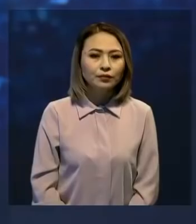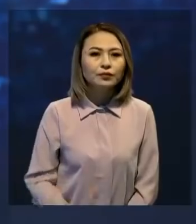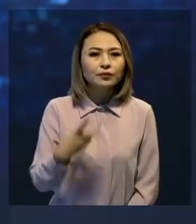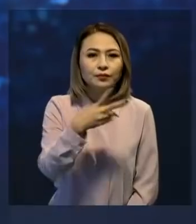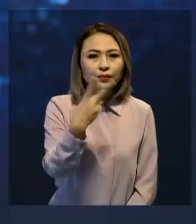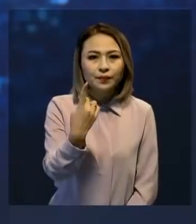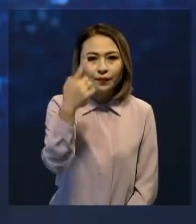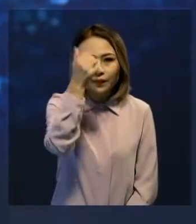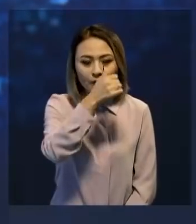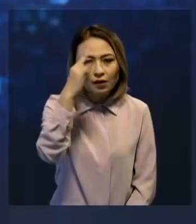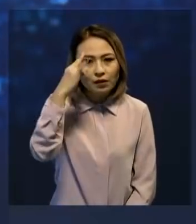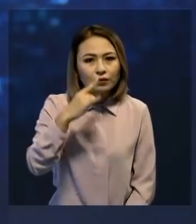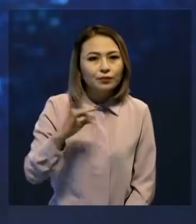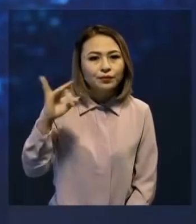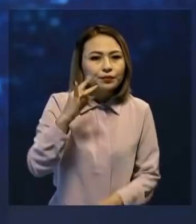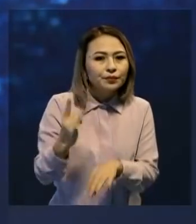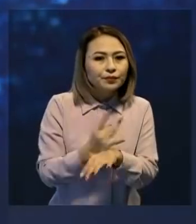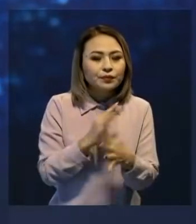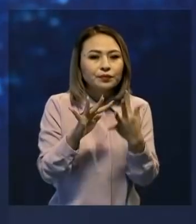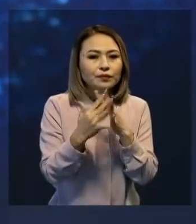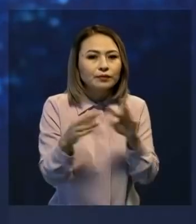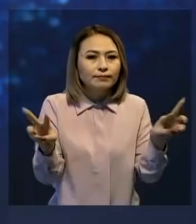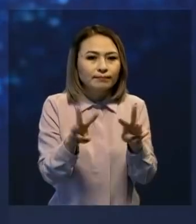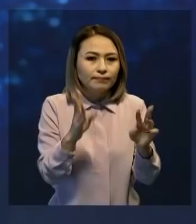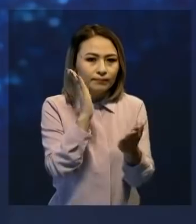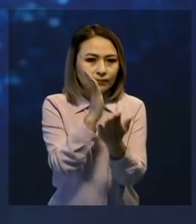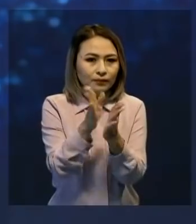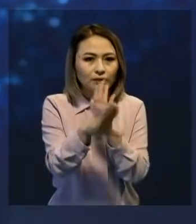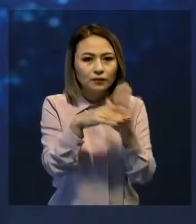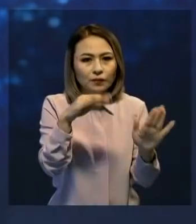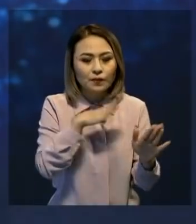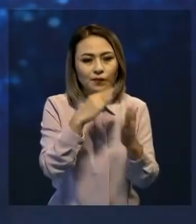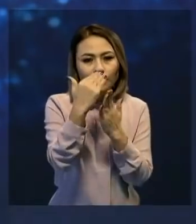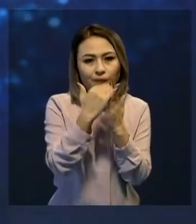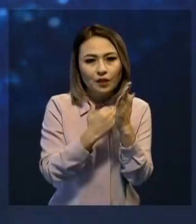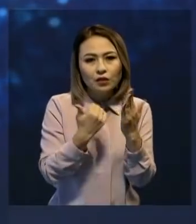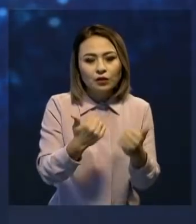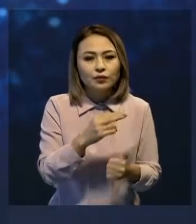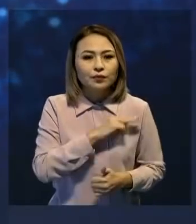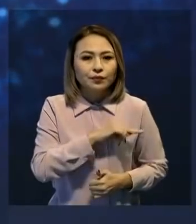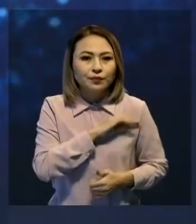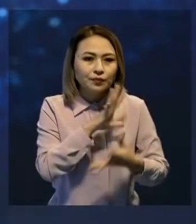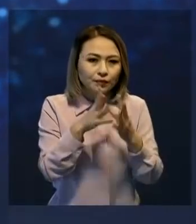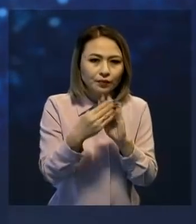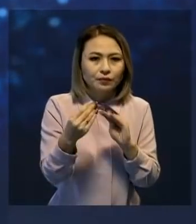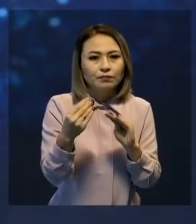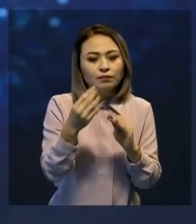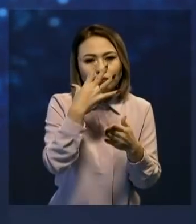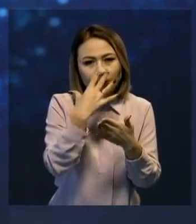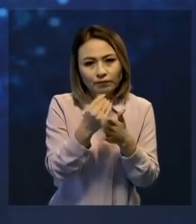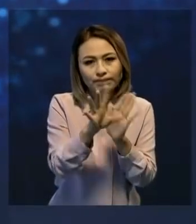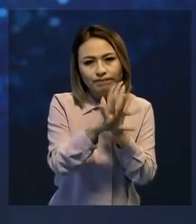2021 жылы Қазақстан тарихында алғар жет ауыл әкімдеріні тікелей сайылау өтті. Бағдарламасы жақсы мөткелердің бағы жанып,